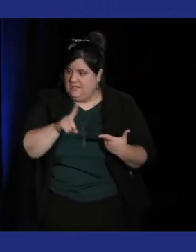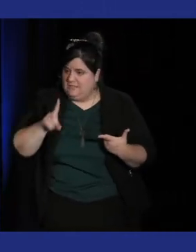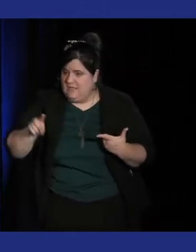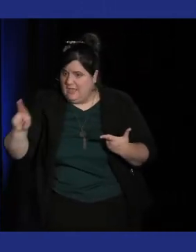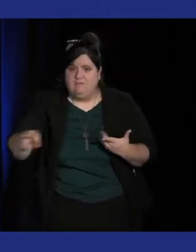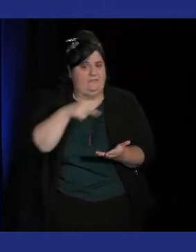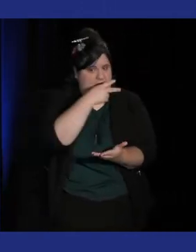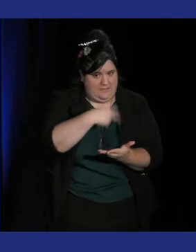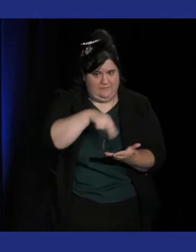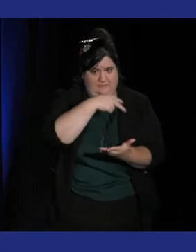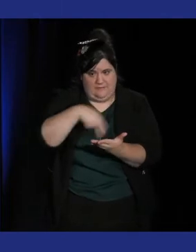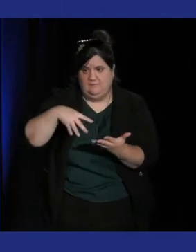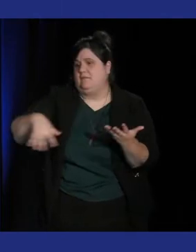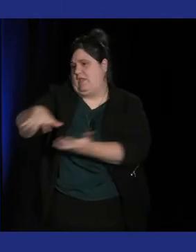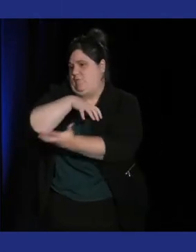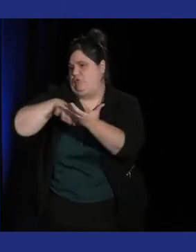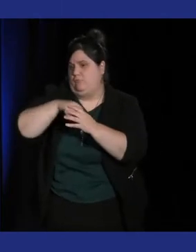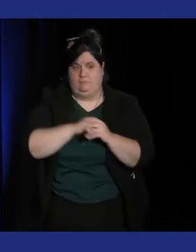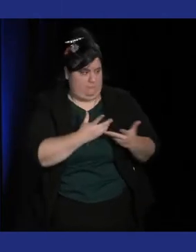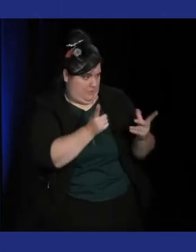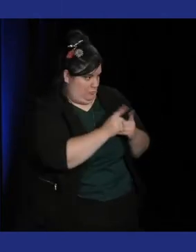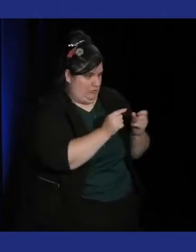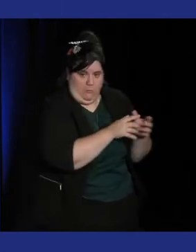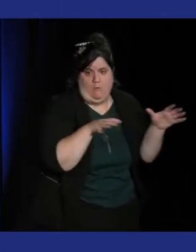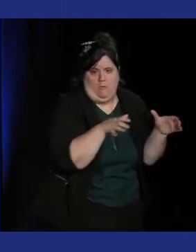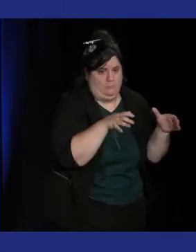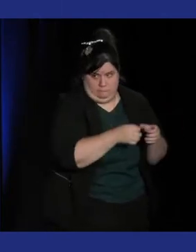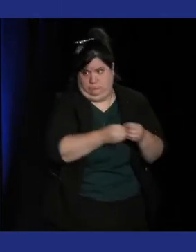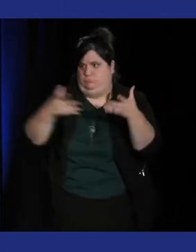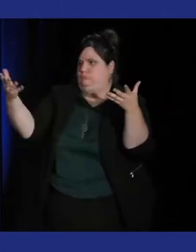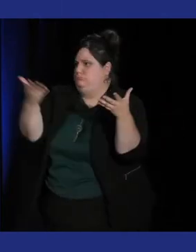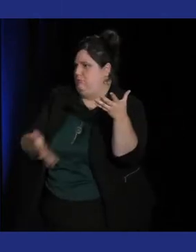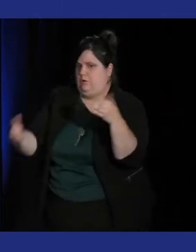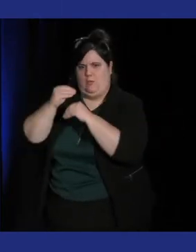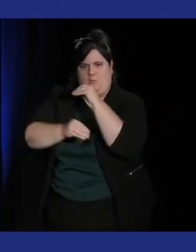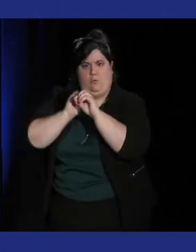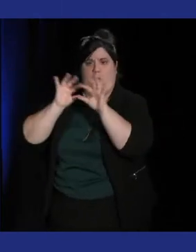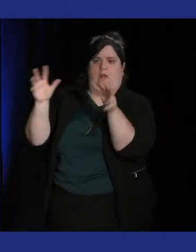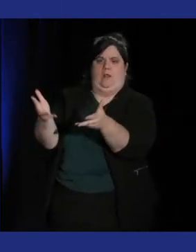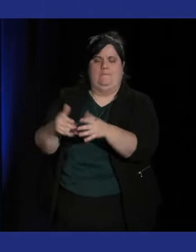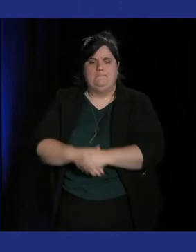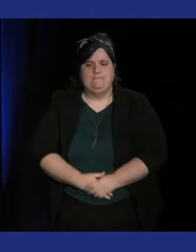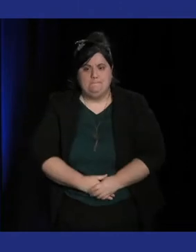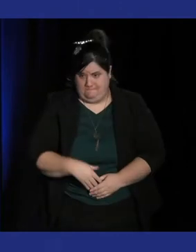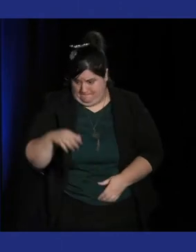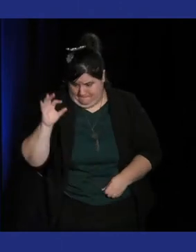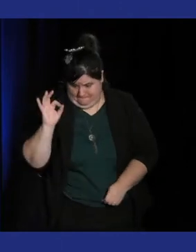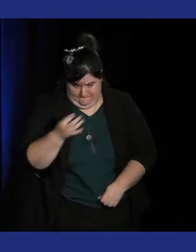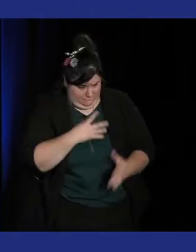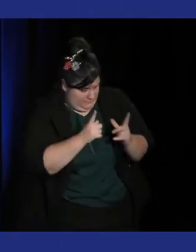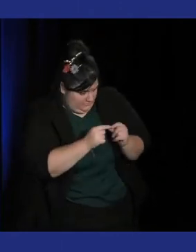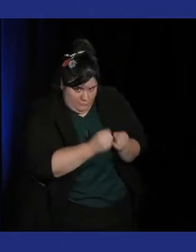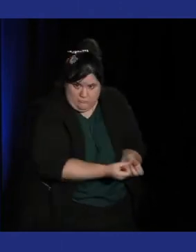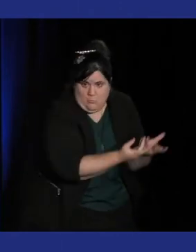bien plus percé en dehors du Japon. Et je pense que cette accroche avec le Japon en fait c'est tout